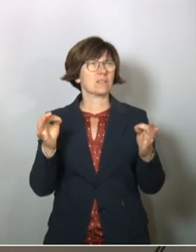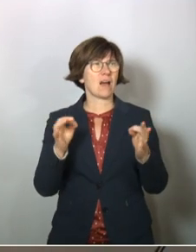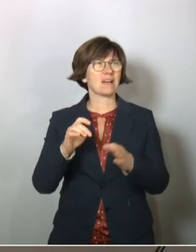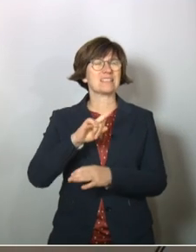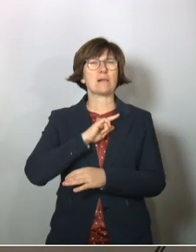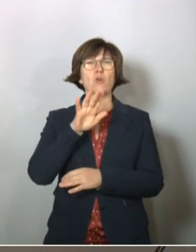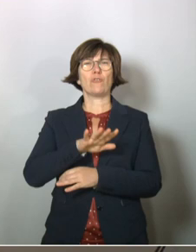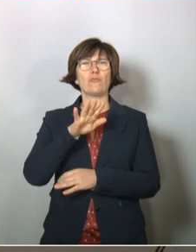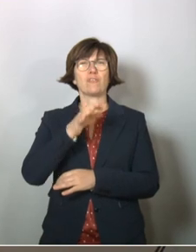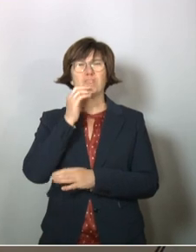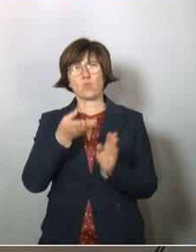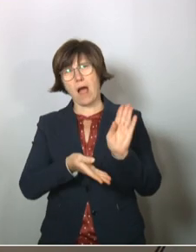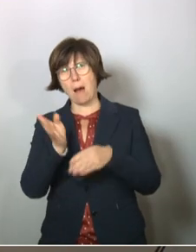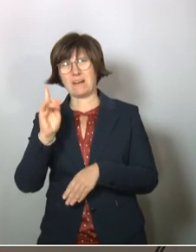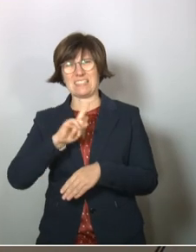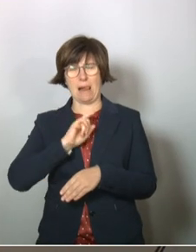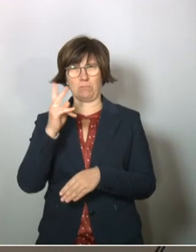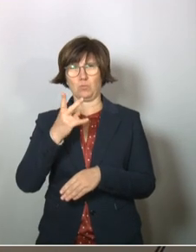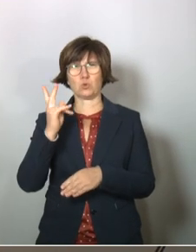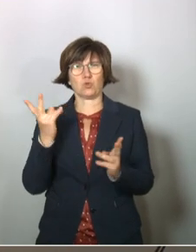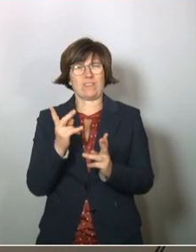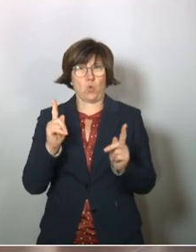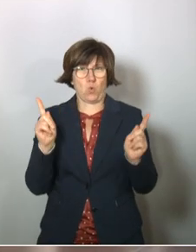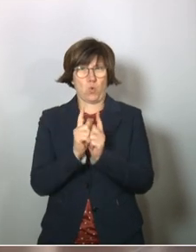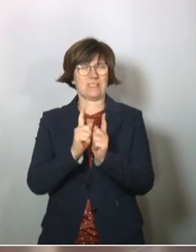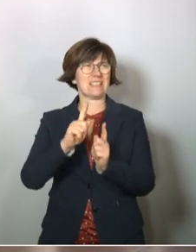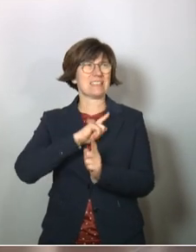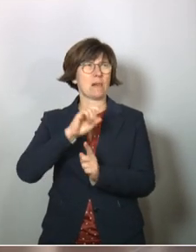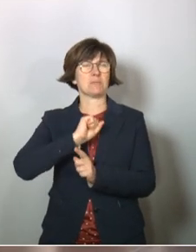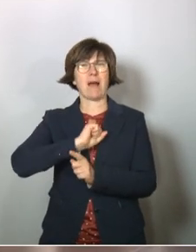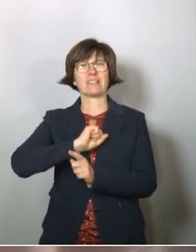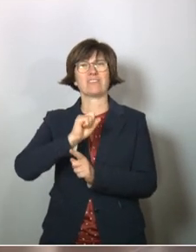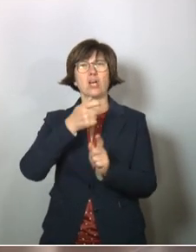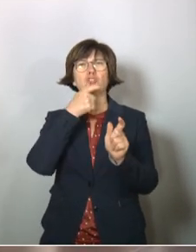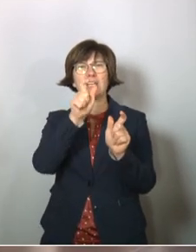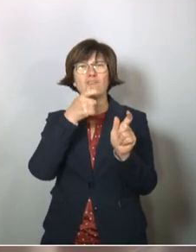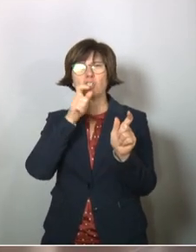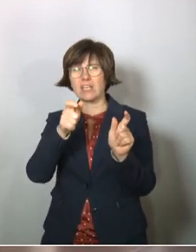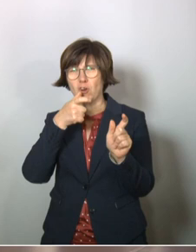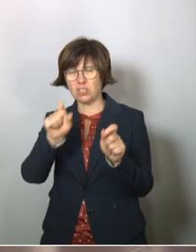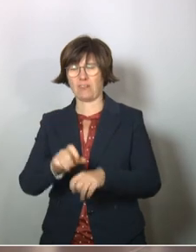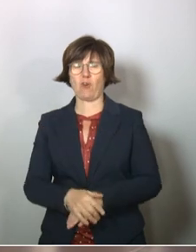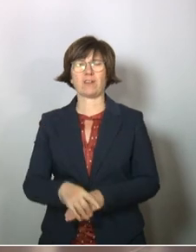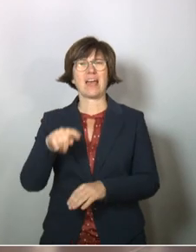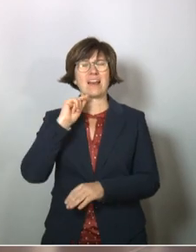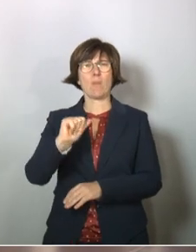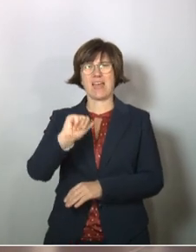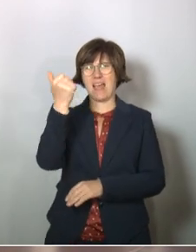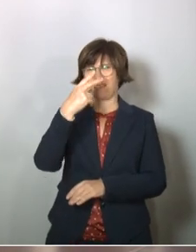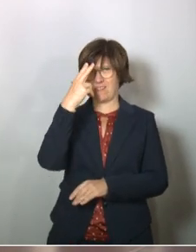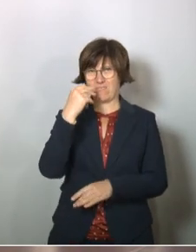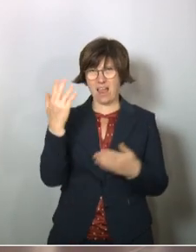Da ich um 15 Uhr gehen muss, muss ich mich jetzt sowieso kürzer fassen. Ich mache das mal ein bisschen stichwortartig. Ich glaube, der erste Fehler